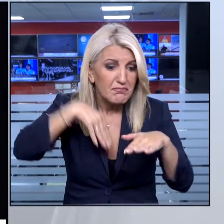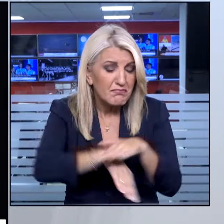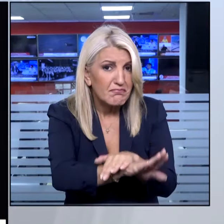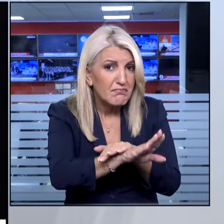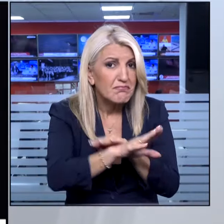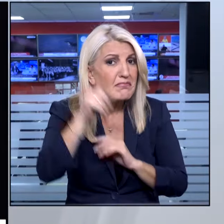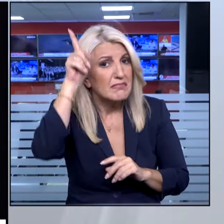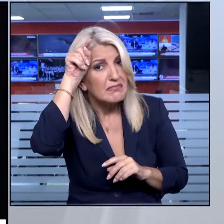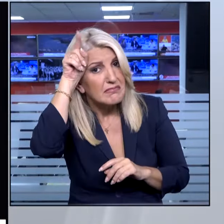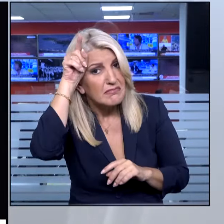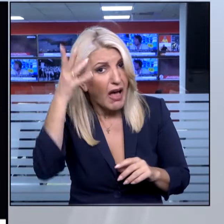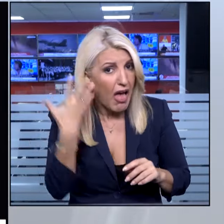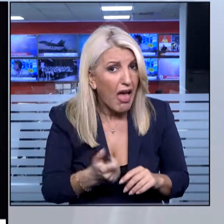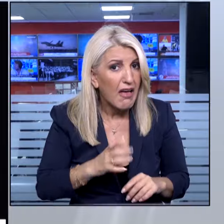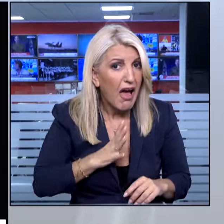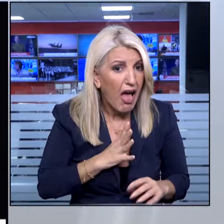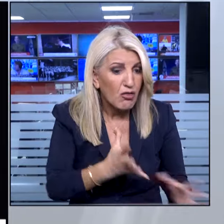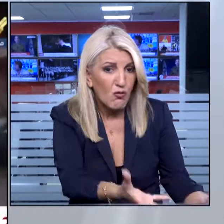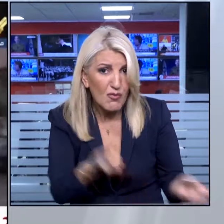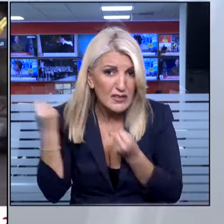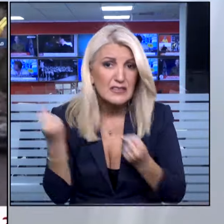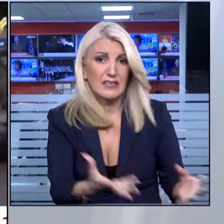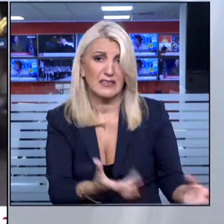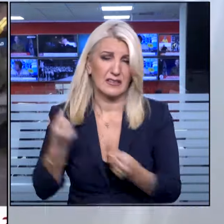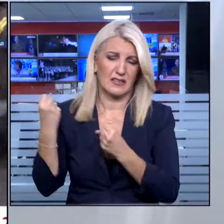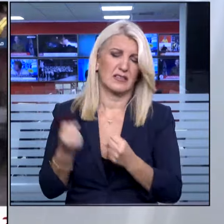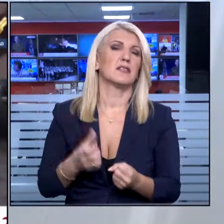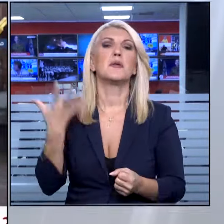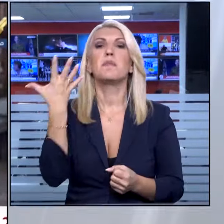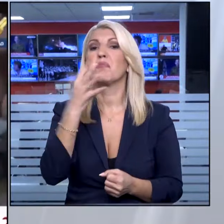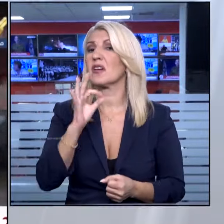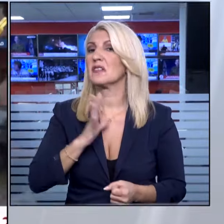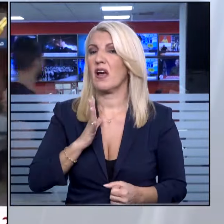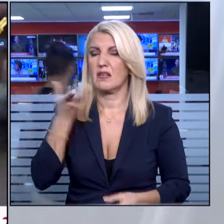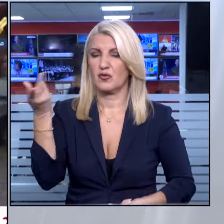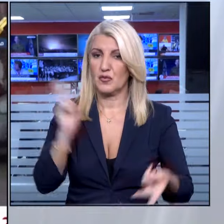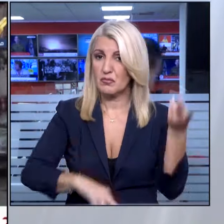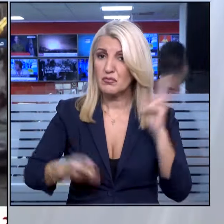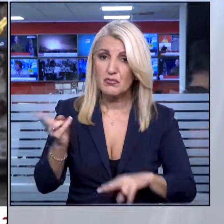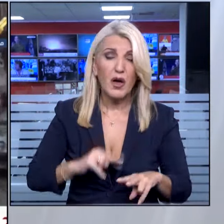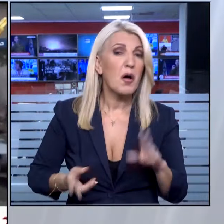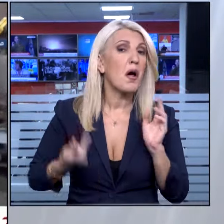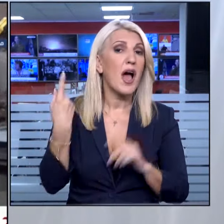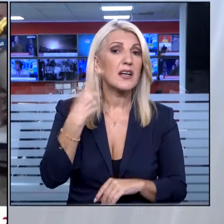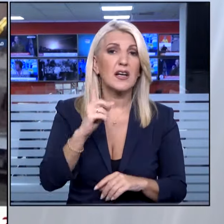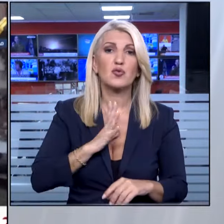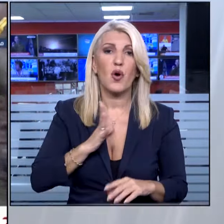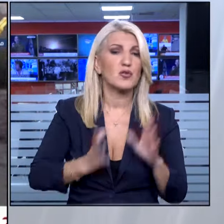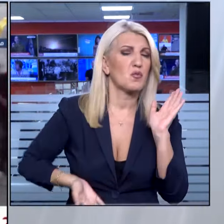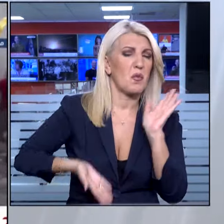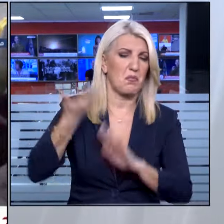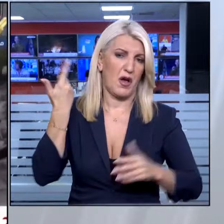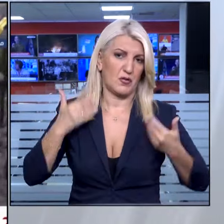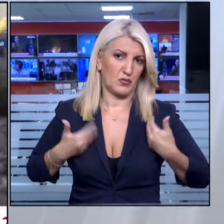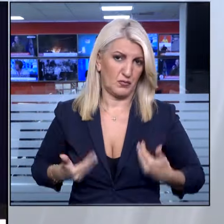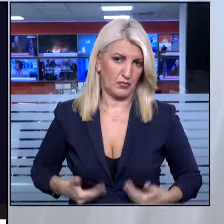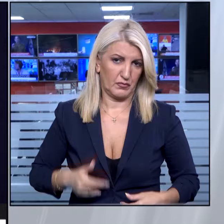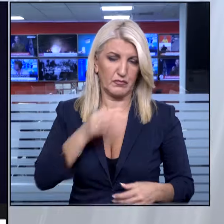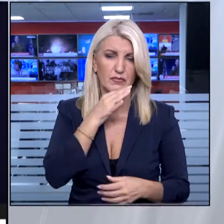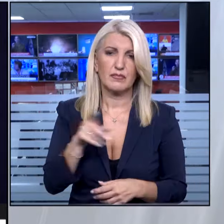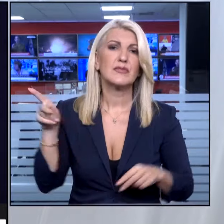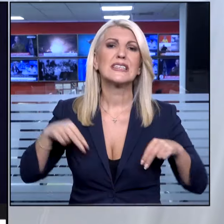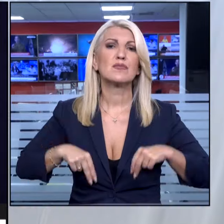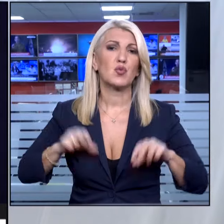Τουλάχιστον έξι άνθρωποι έχασαν τη ζωή τους και 100 τραυματίστηκαν σύμφωνα με τον προσωρινό απολογισμό από το Υπουργείο Υγείας του Λιβάνου.